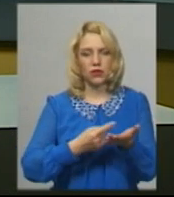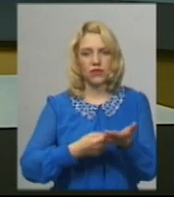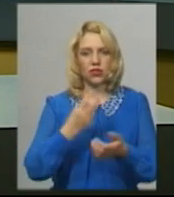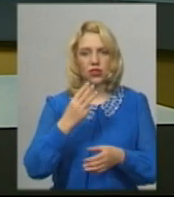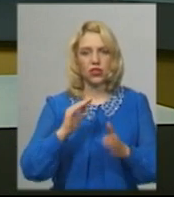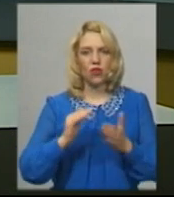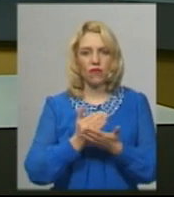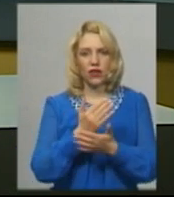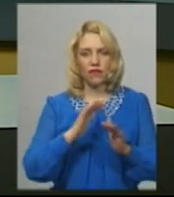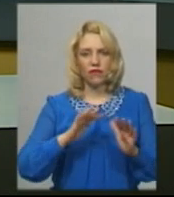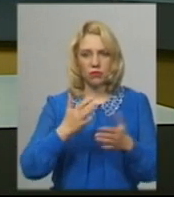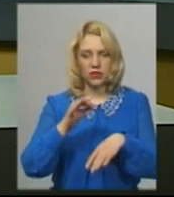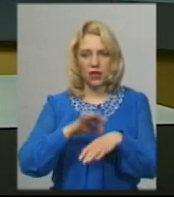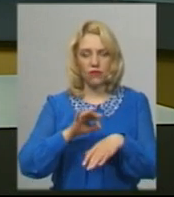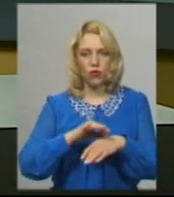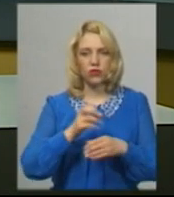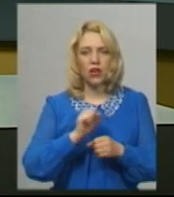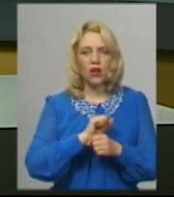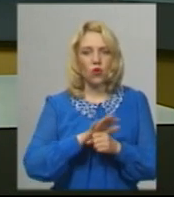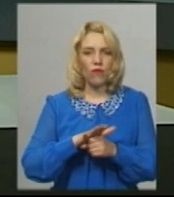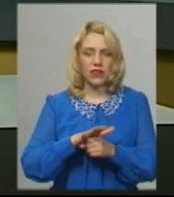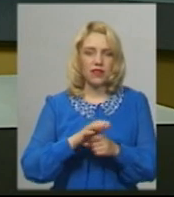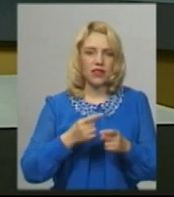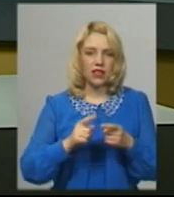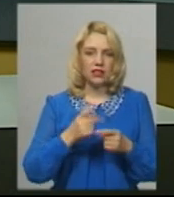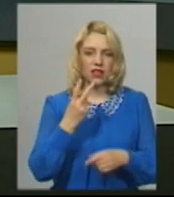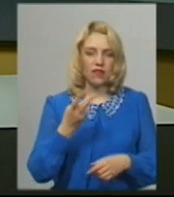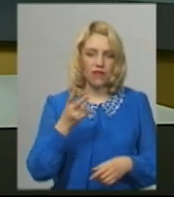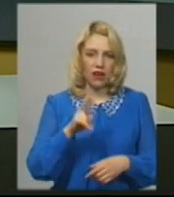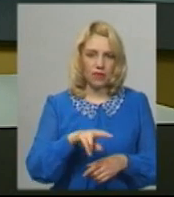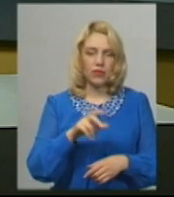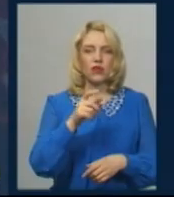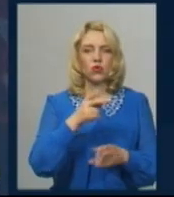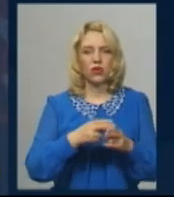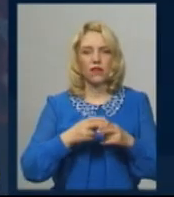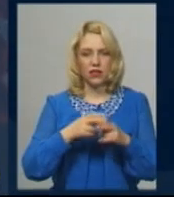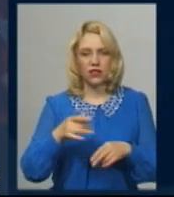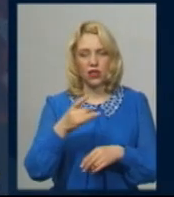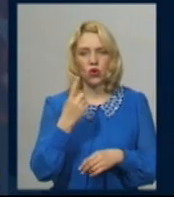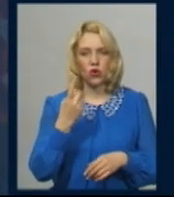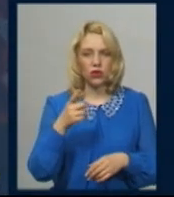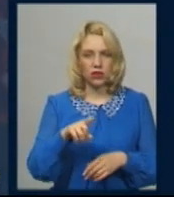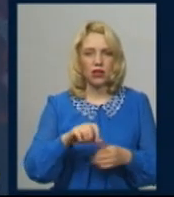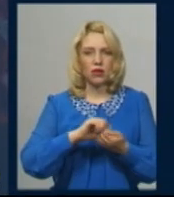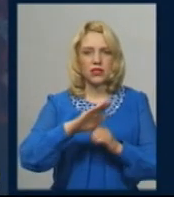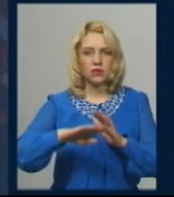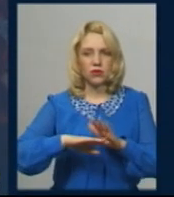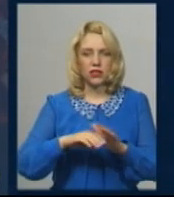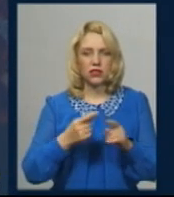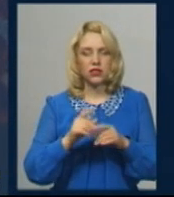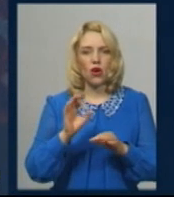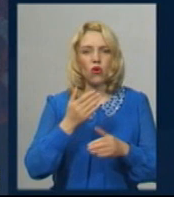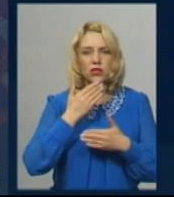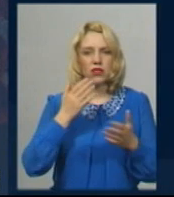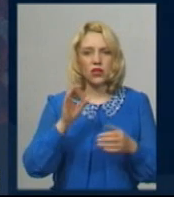нових випадки захворювання на COVID-19. Два – у Донайвецькому районі та один – у місті Кам'янець-Подільський. Це останні офіційні